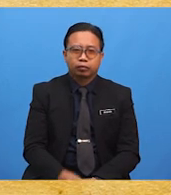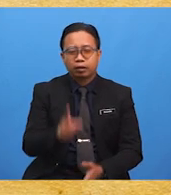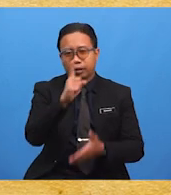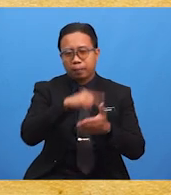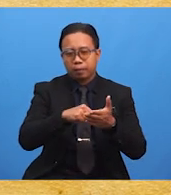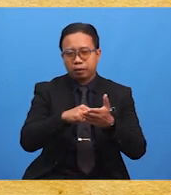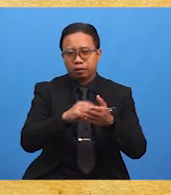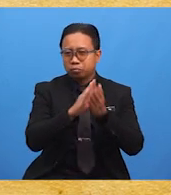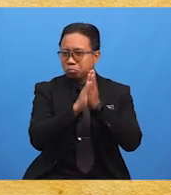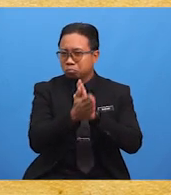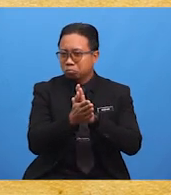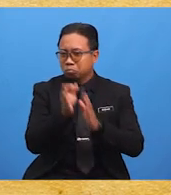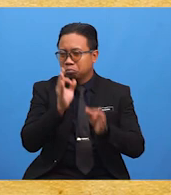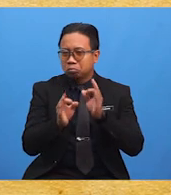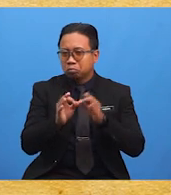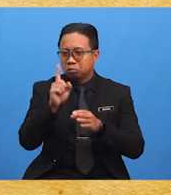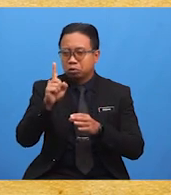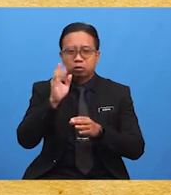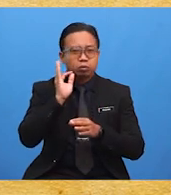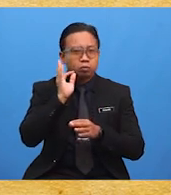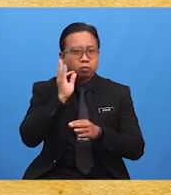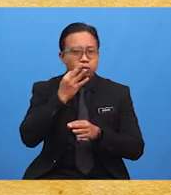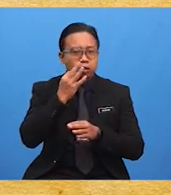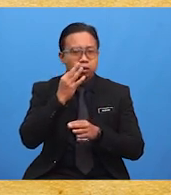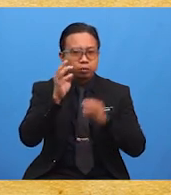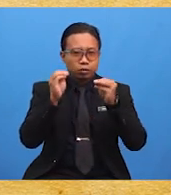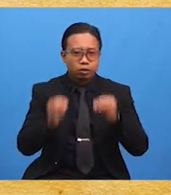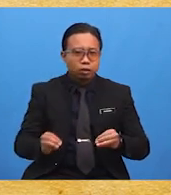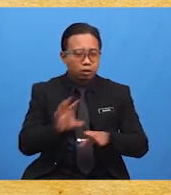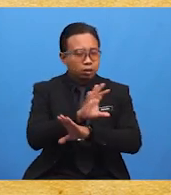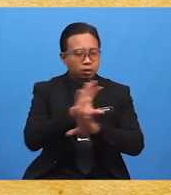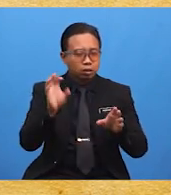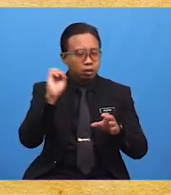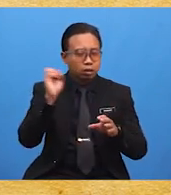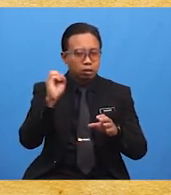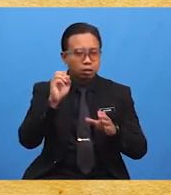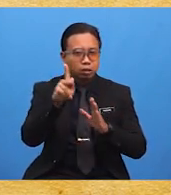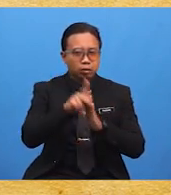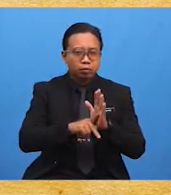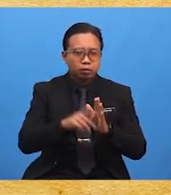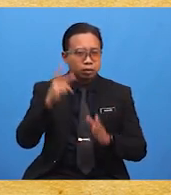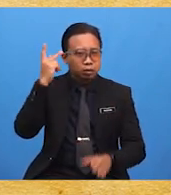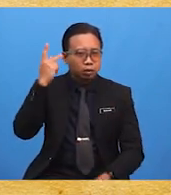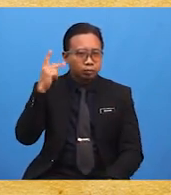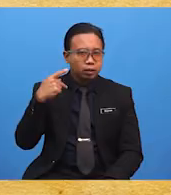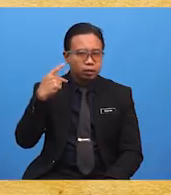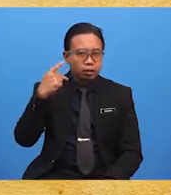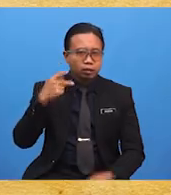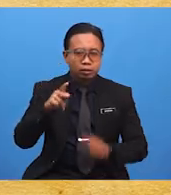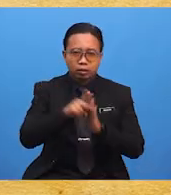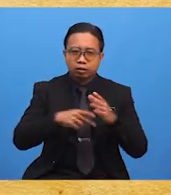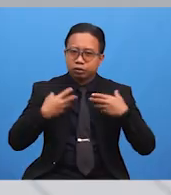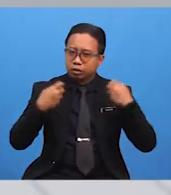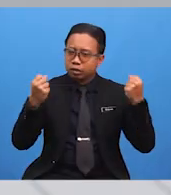apakah akan berlaku jika sesebuah masyarakat tidak mempunyai perkhidmatan kesihatan yang baik?